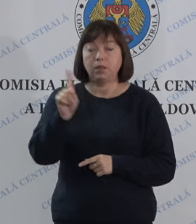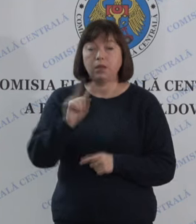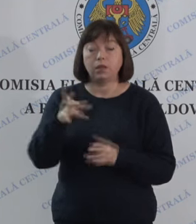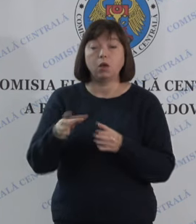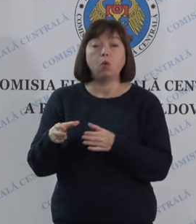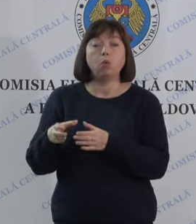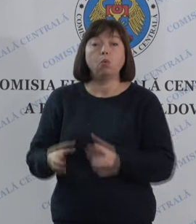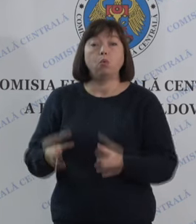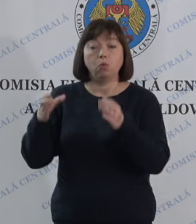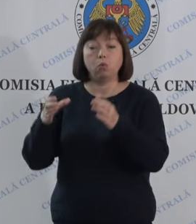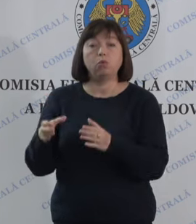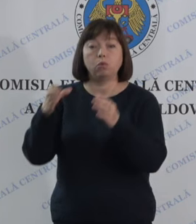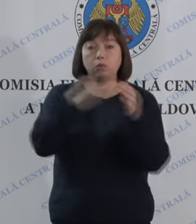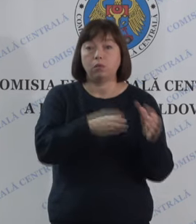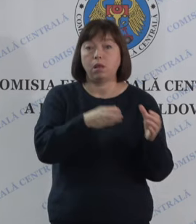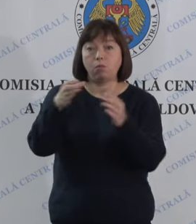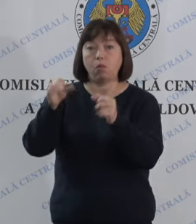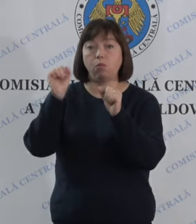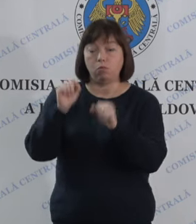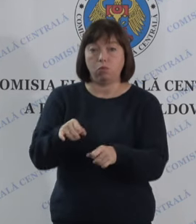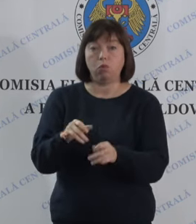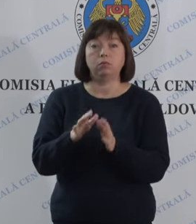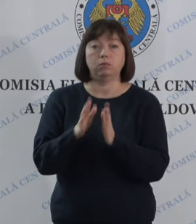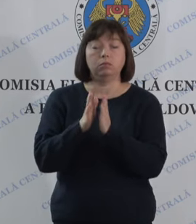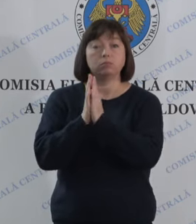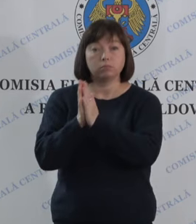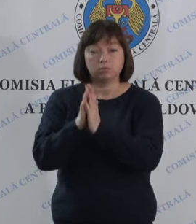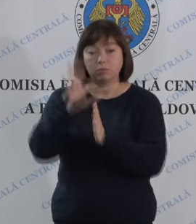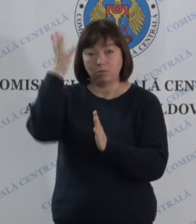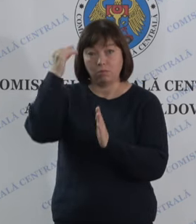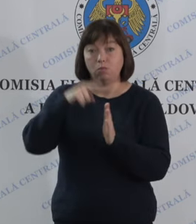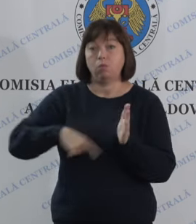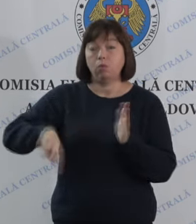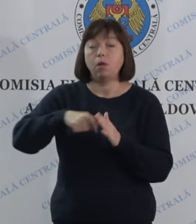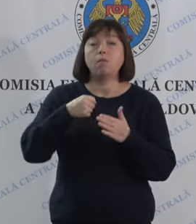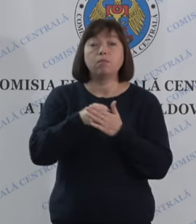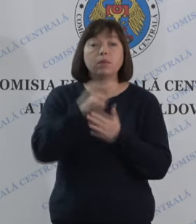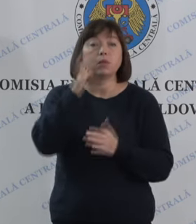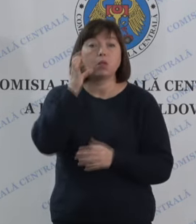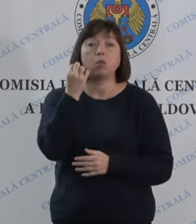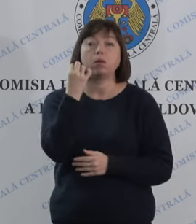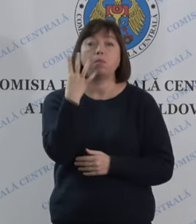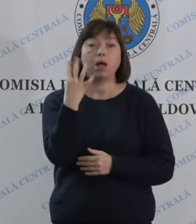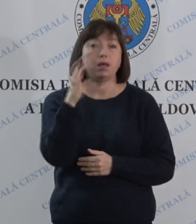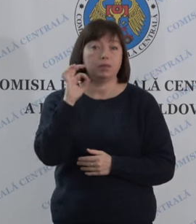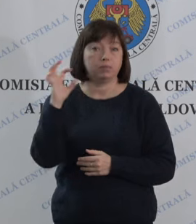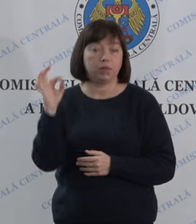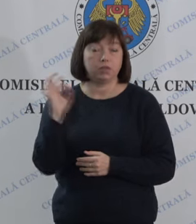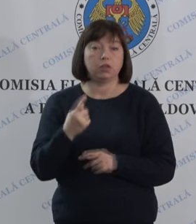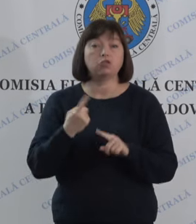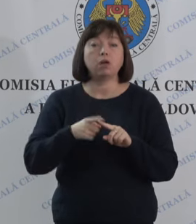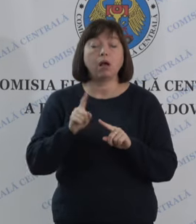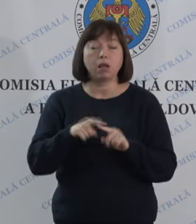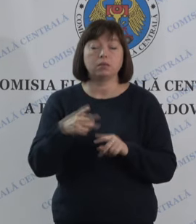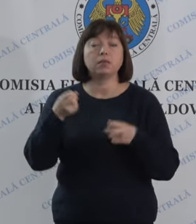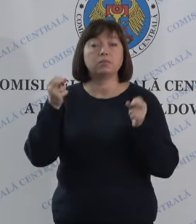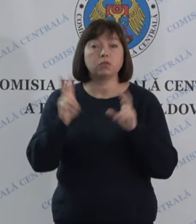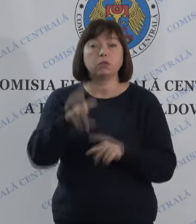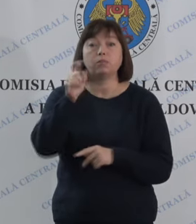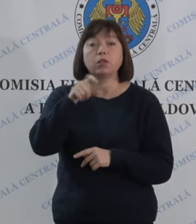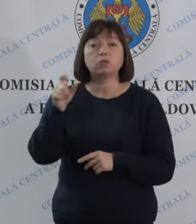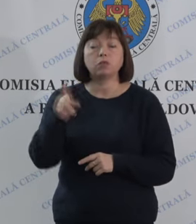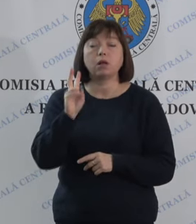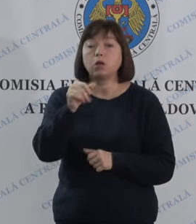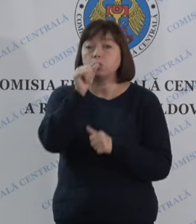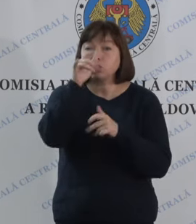mobilă poate fi solicitată în țară până la ora 14. Aceasta este destinată persoanelor